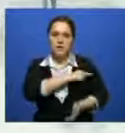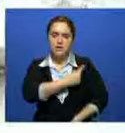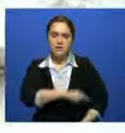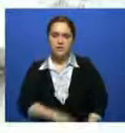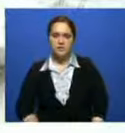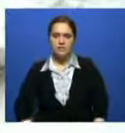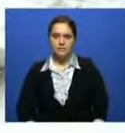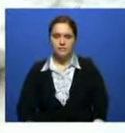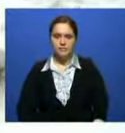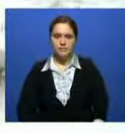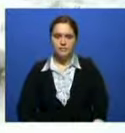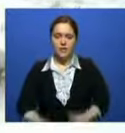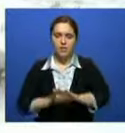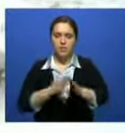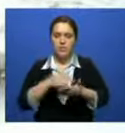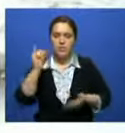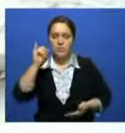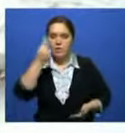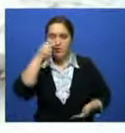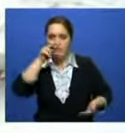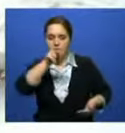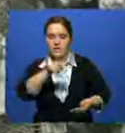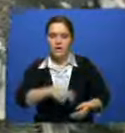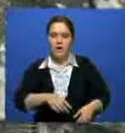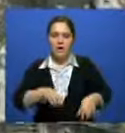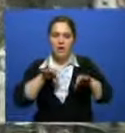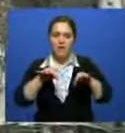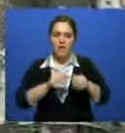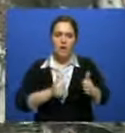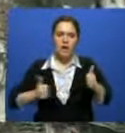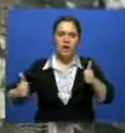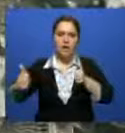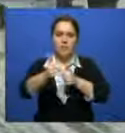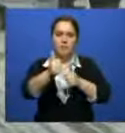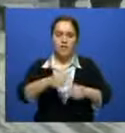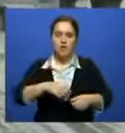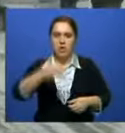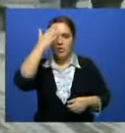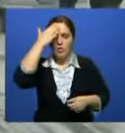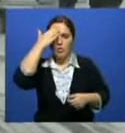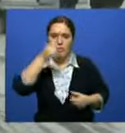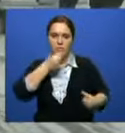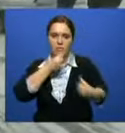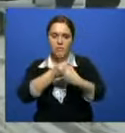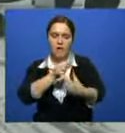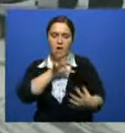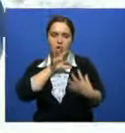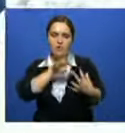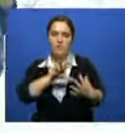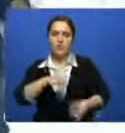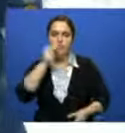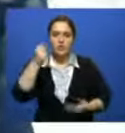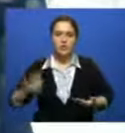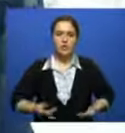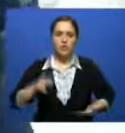больницу. В условиях плохой видимости водитель легкового авто пошел на обгон. В результате лобовое столкновение с микроавтобусом. Мужчина жив, но